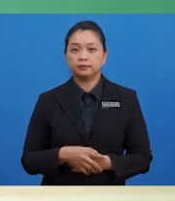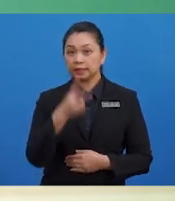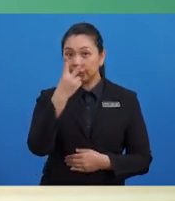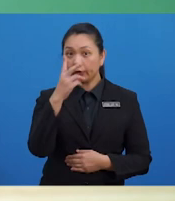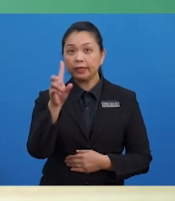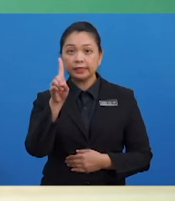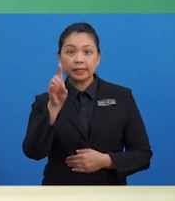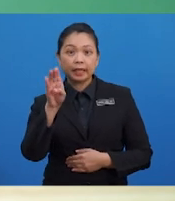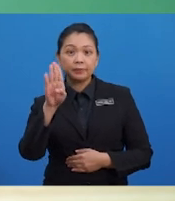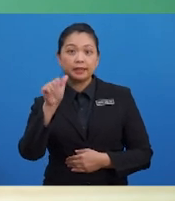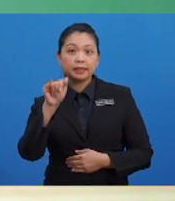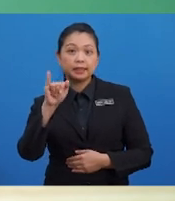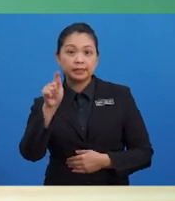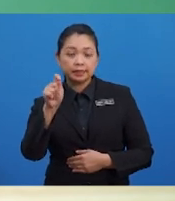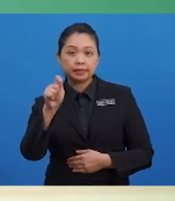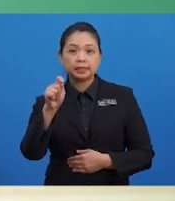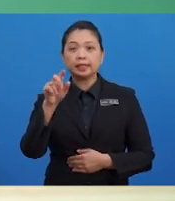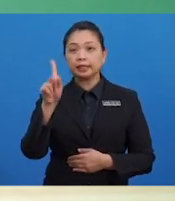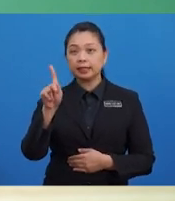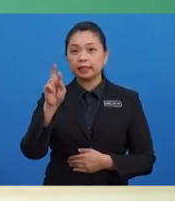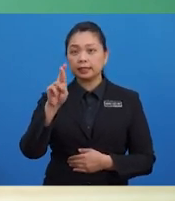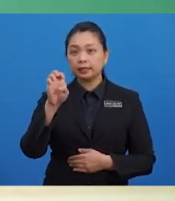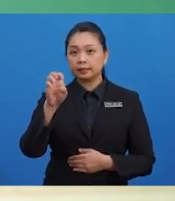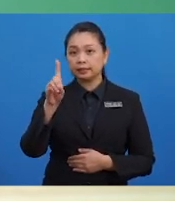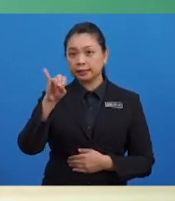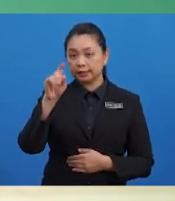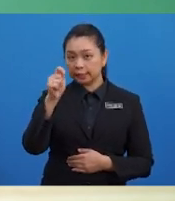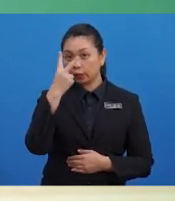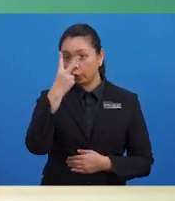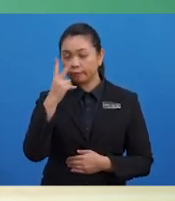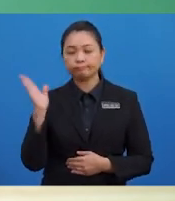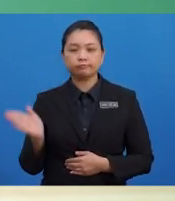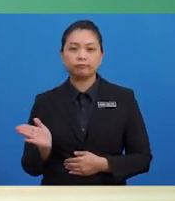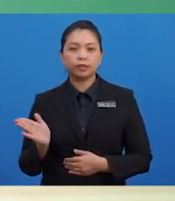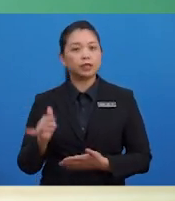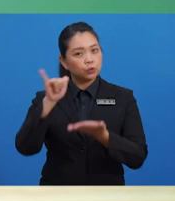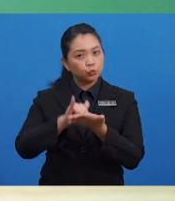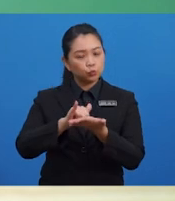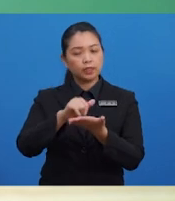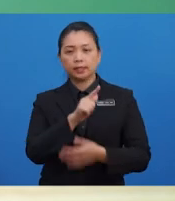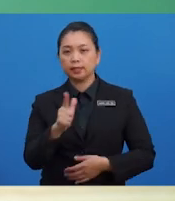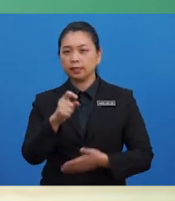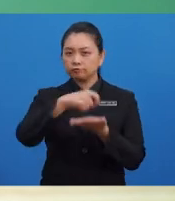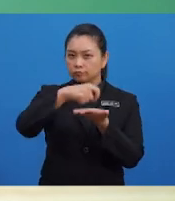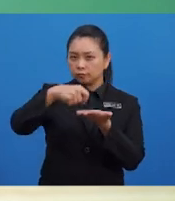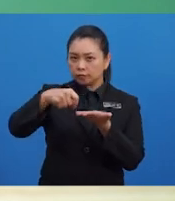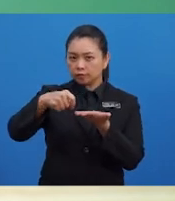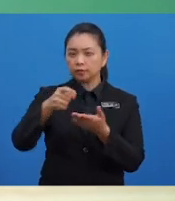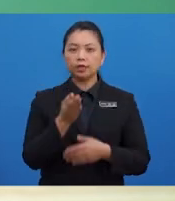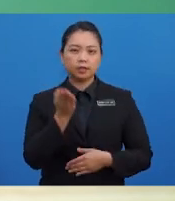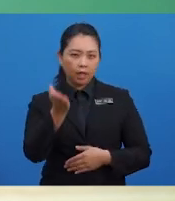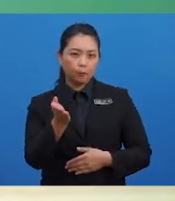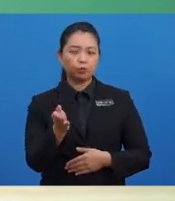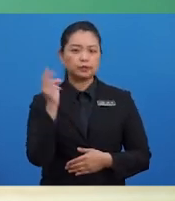belum bayar RM600. Murid-murid, beginilah catatan dalam imbangan duga kamu